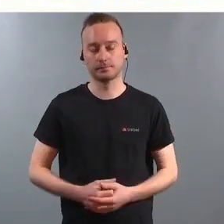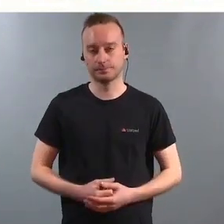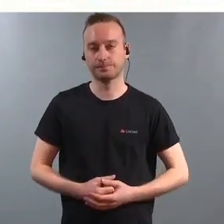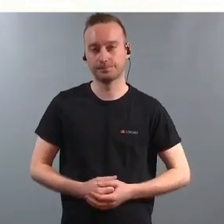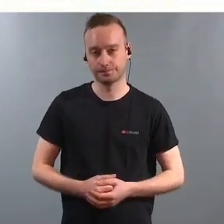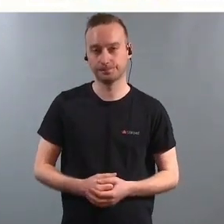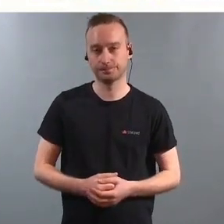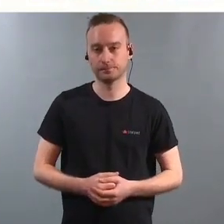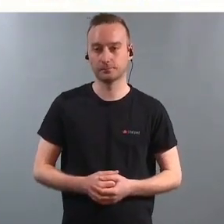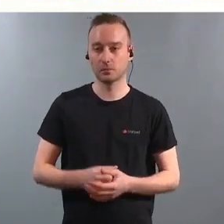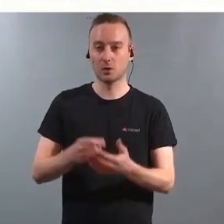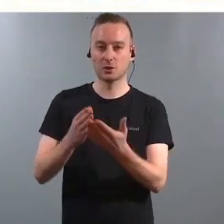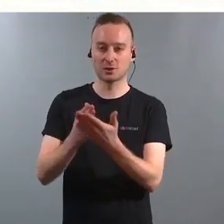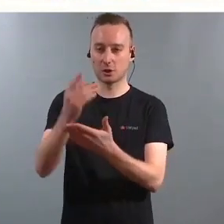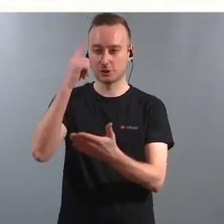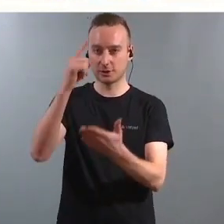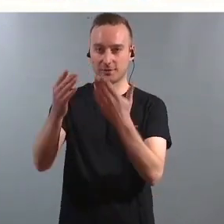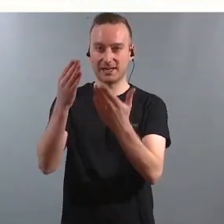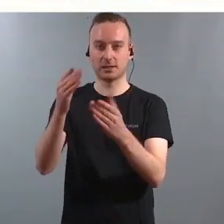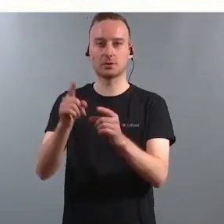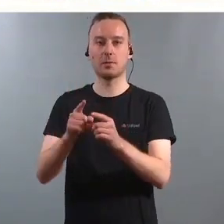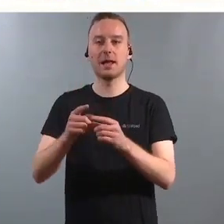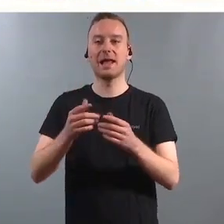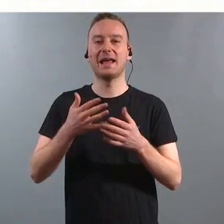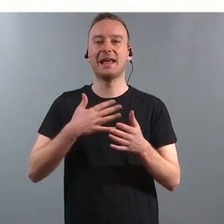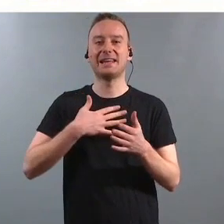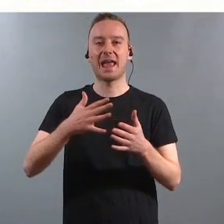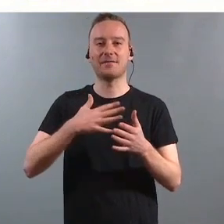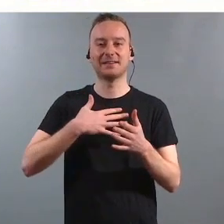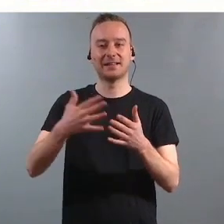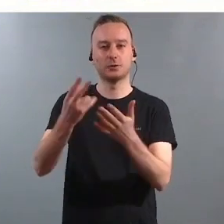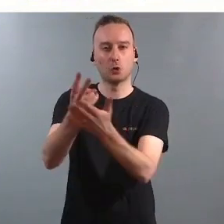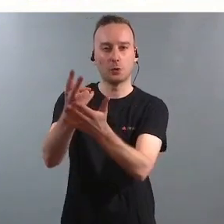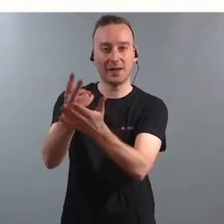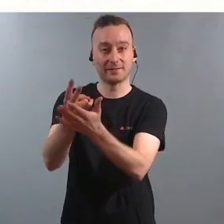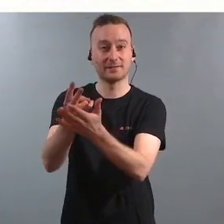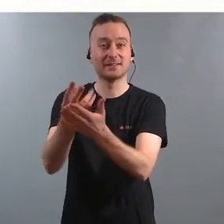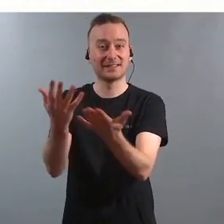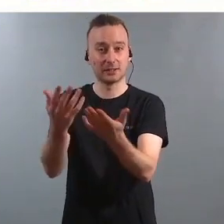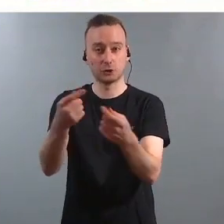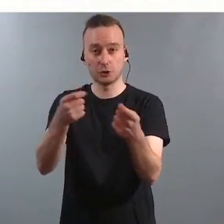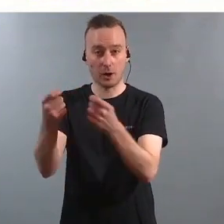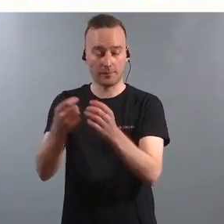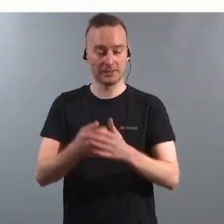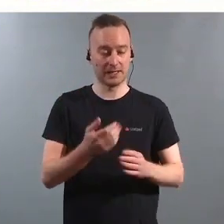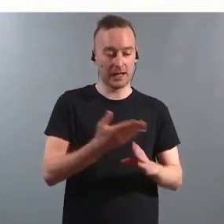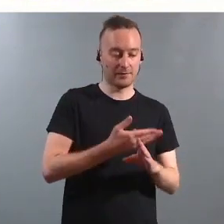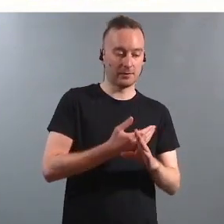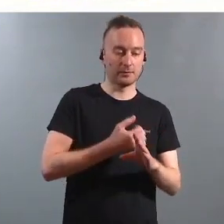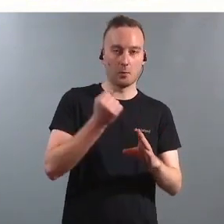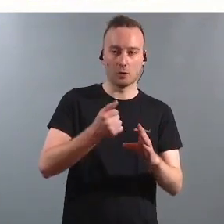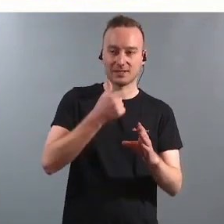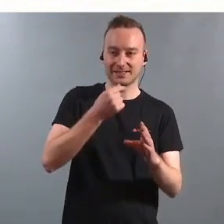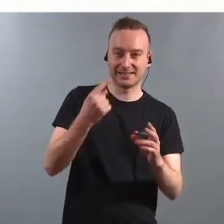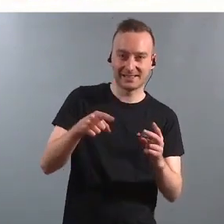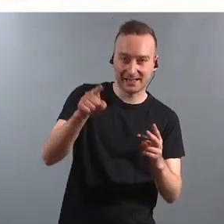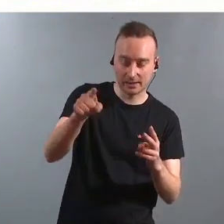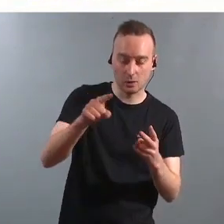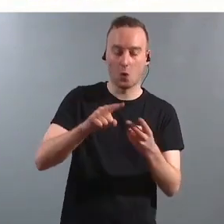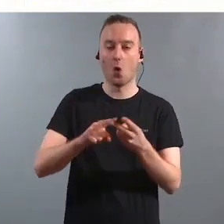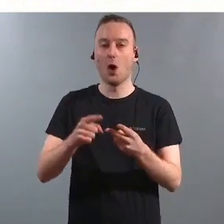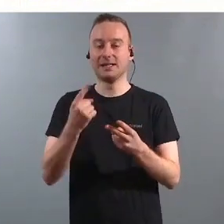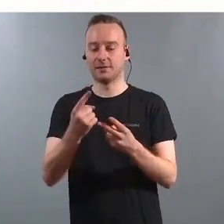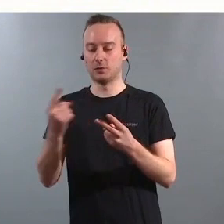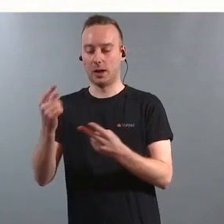Den sakskyndige vurderingen må være et levende dokument som eleven også får et eierskap til sammen med individuell plan. Og individuell plan så må det